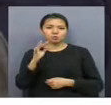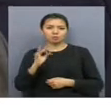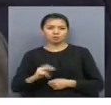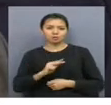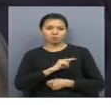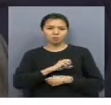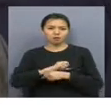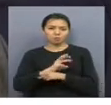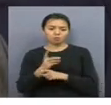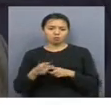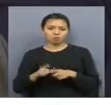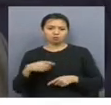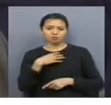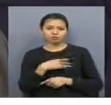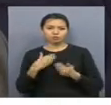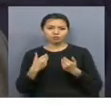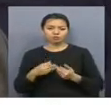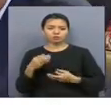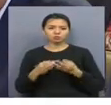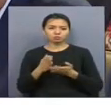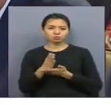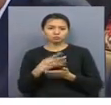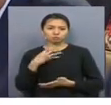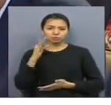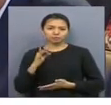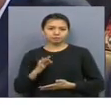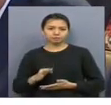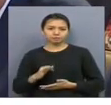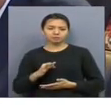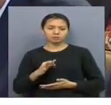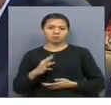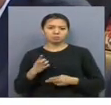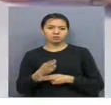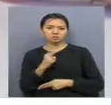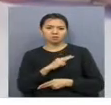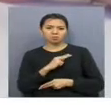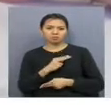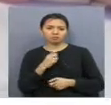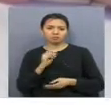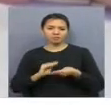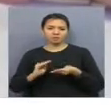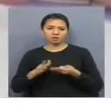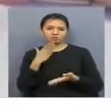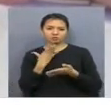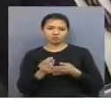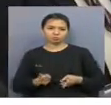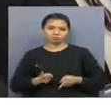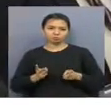пен қамты өте маңызды. Өткені сотталғандарын 40 пайызы жұмыс істеме өсалдарынан қылмыс шасайды, деп ата өтті.